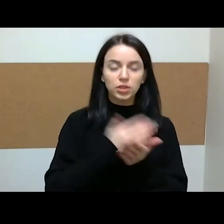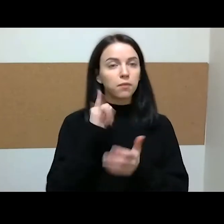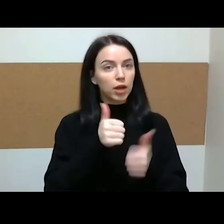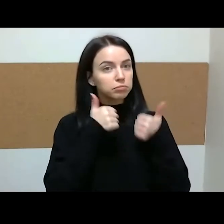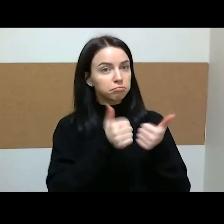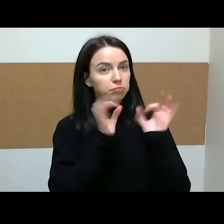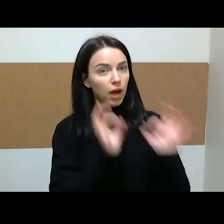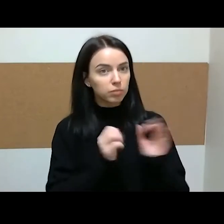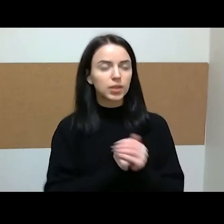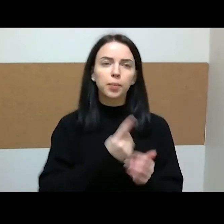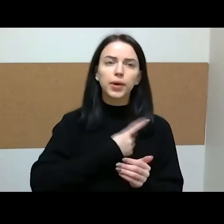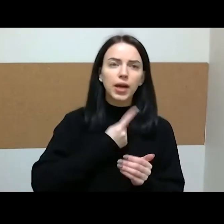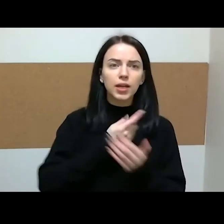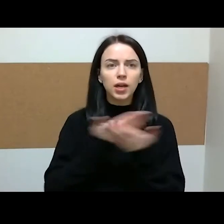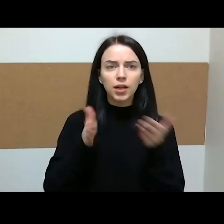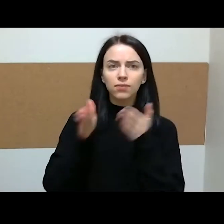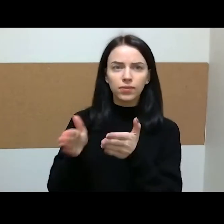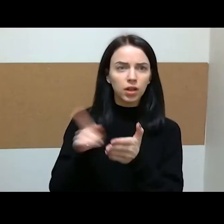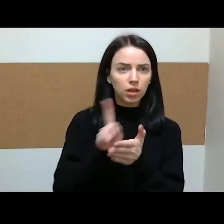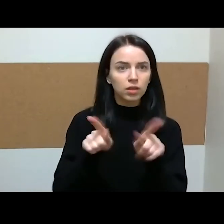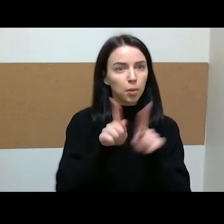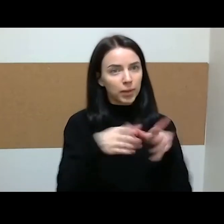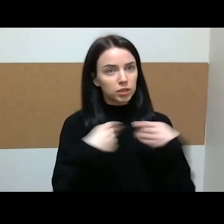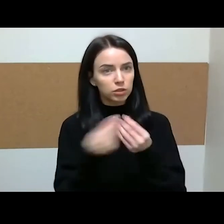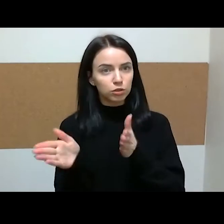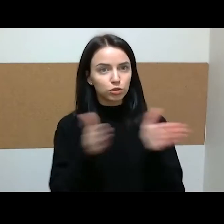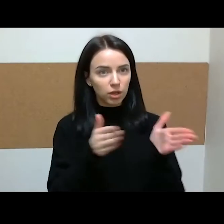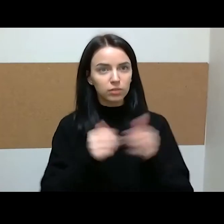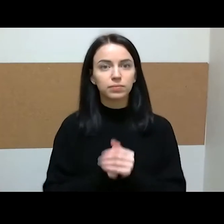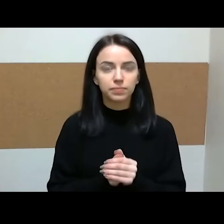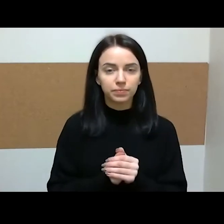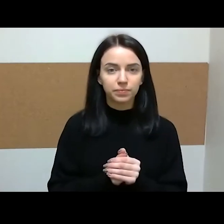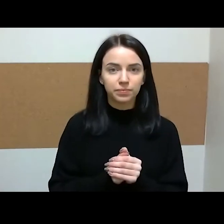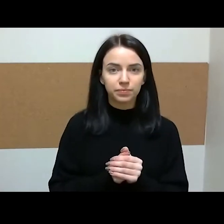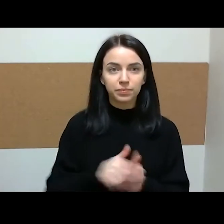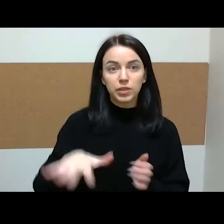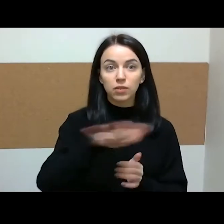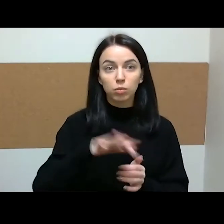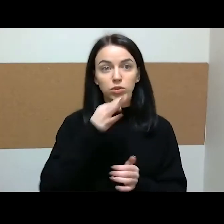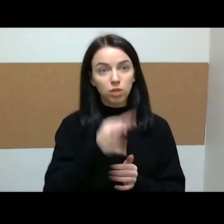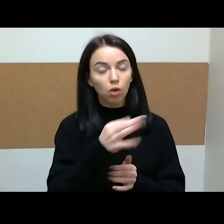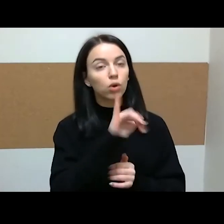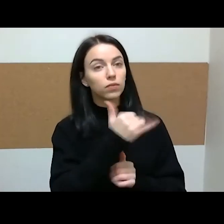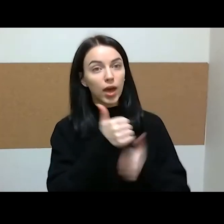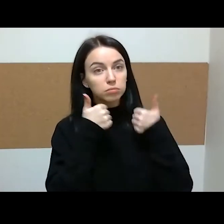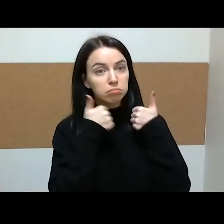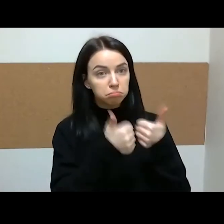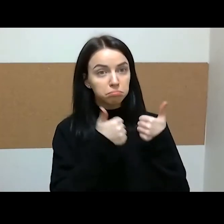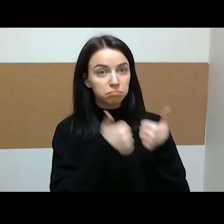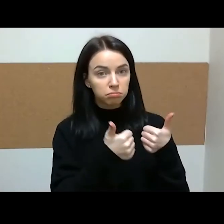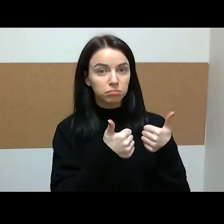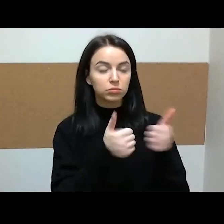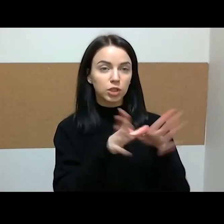karjeroje ar kur kituris bedalyvautų. Visuomenė sako, kad jį palankį vertina aktyvesnį vyro vaidmenį šeimoje